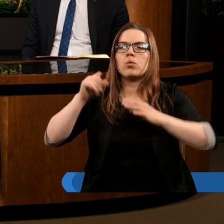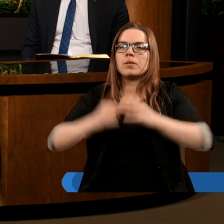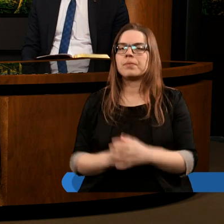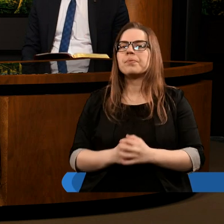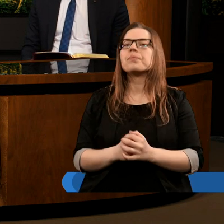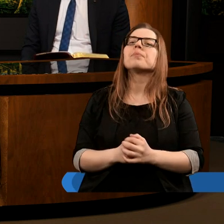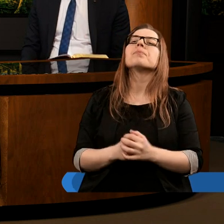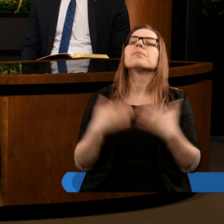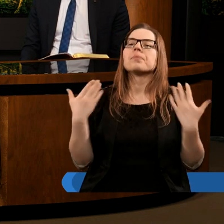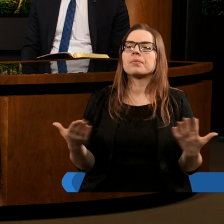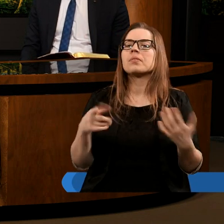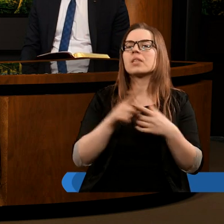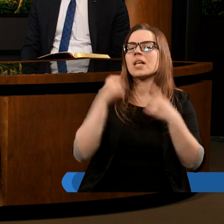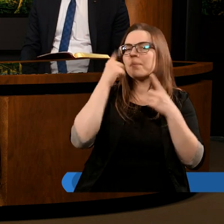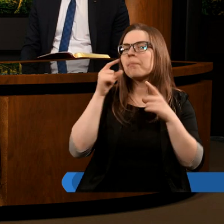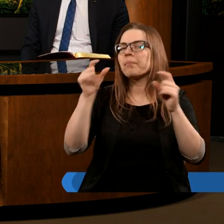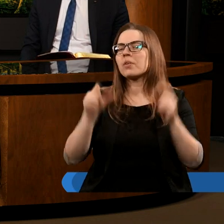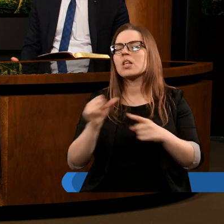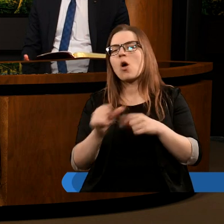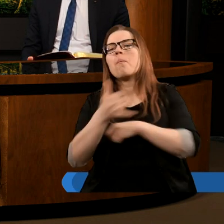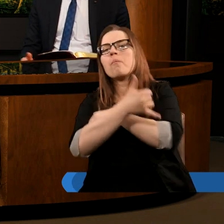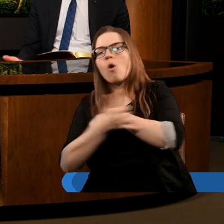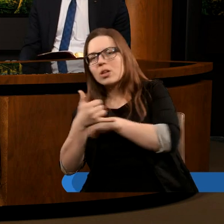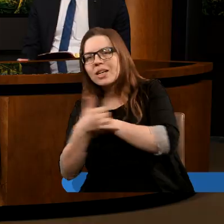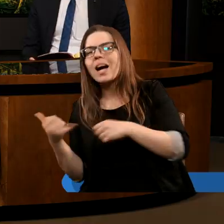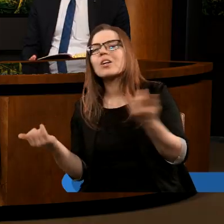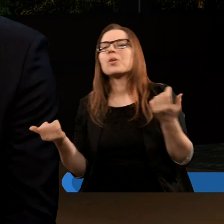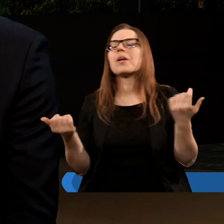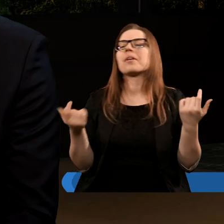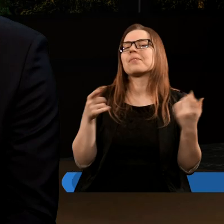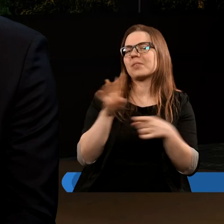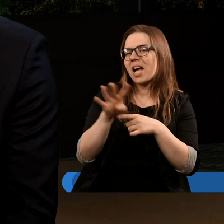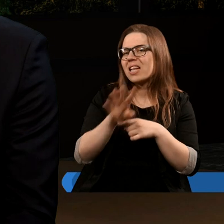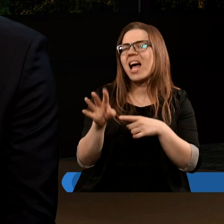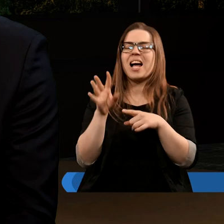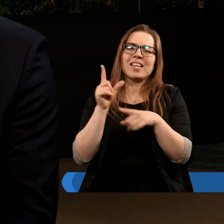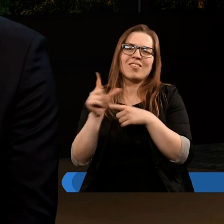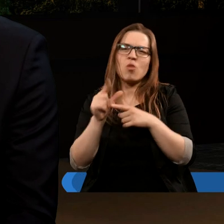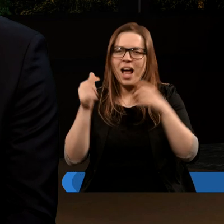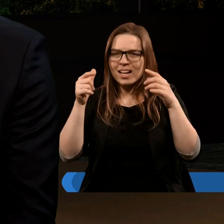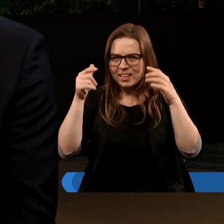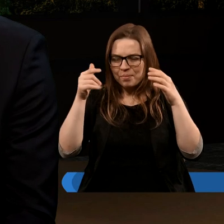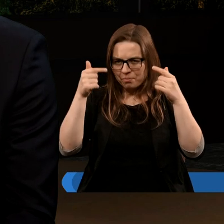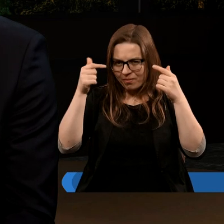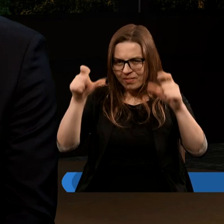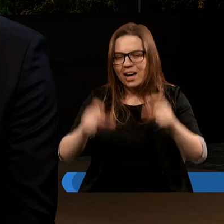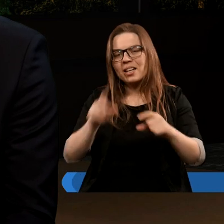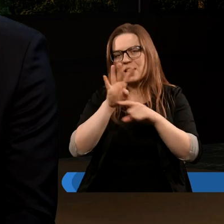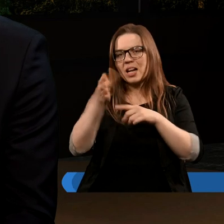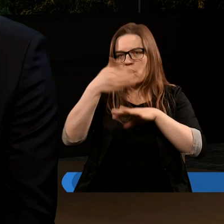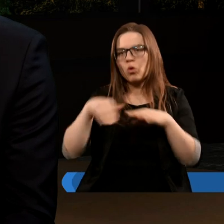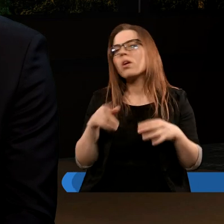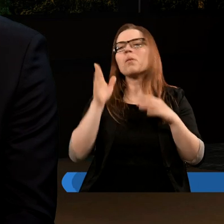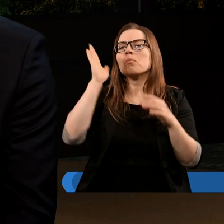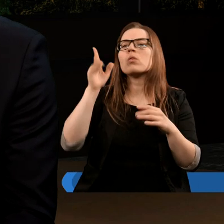W kontekście przykazań również myślę, że one są tutaj podkreślone i też w 14 rozdziale, 12 wersecie, który będzie później,